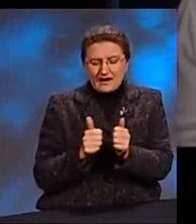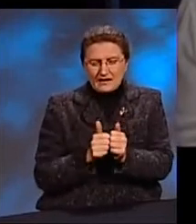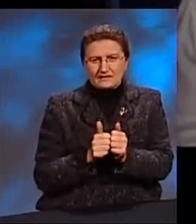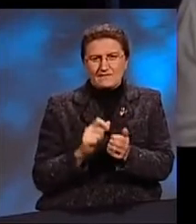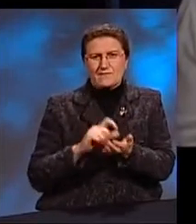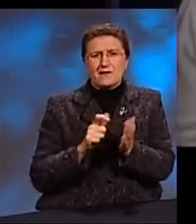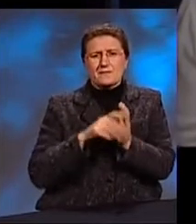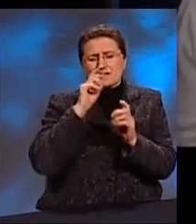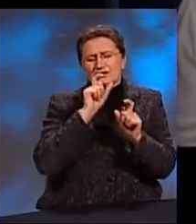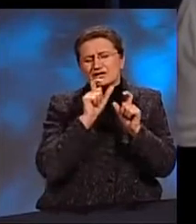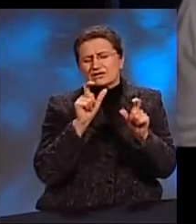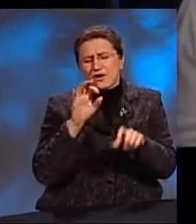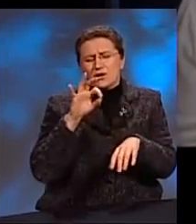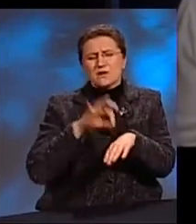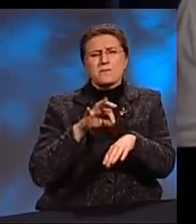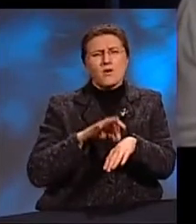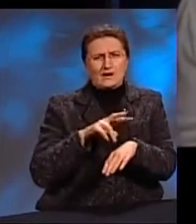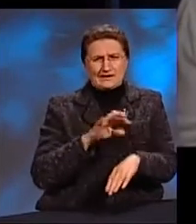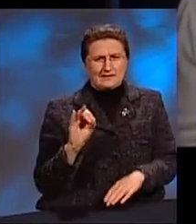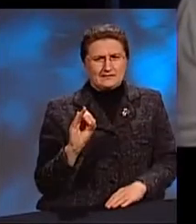рядом в палате Он кричал от боли